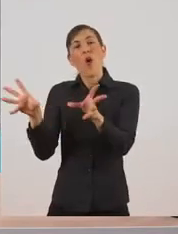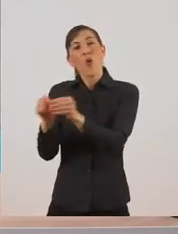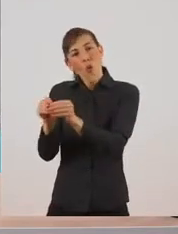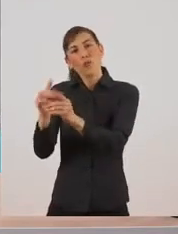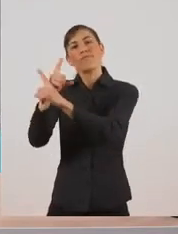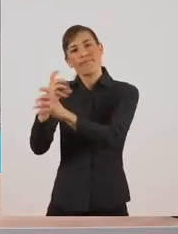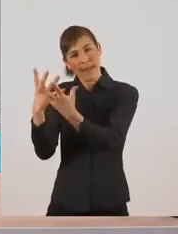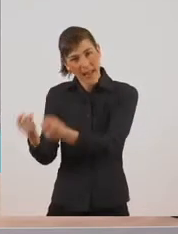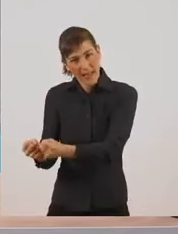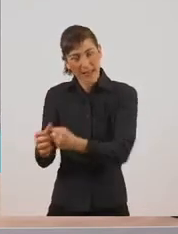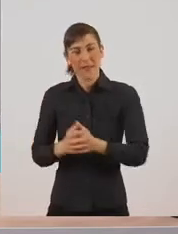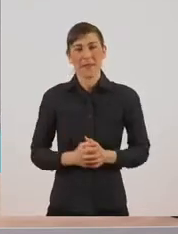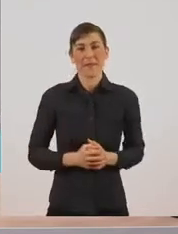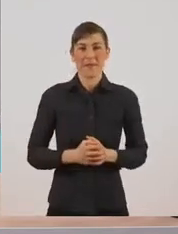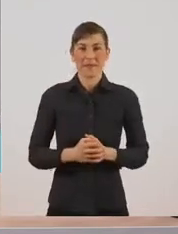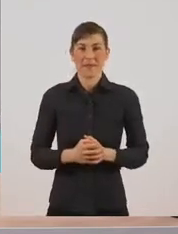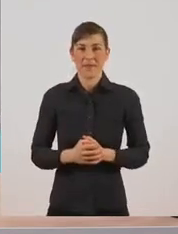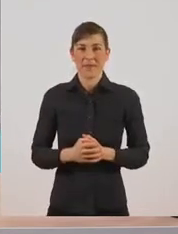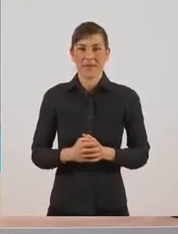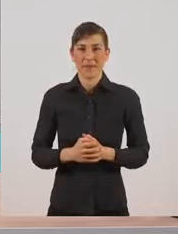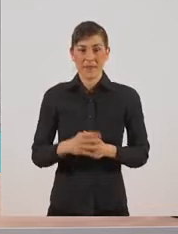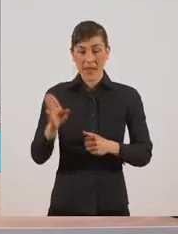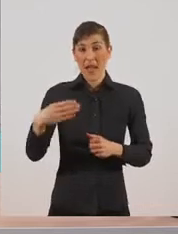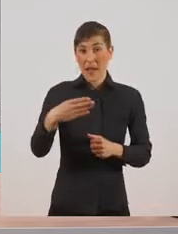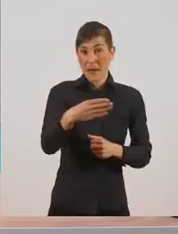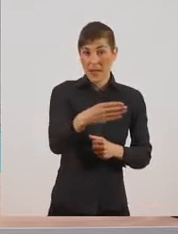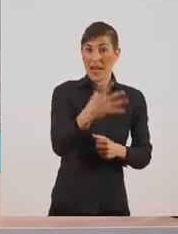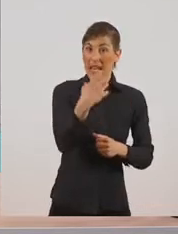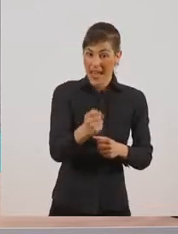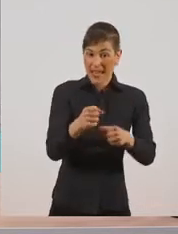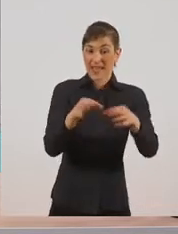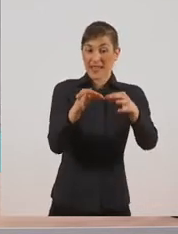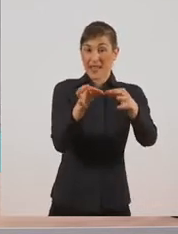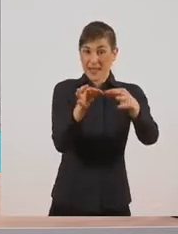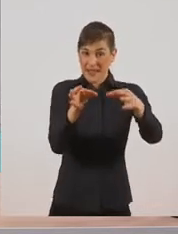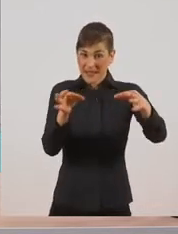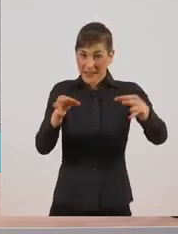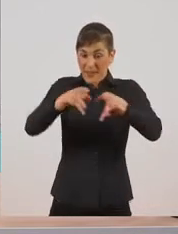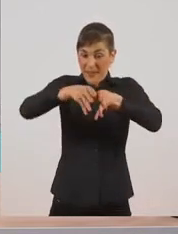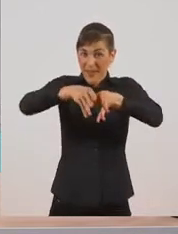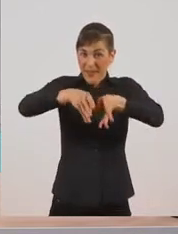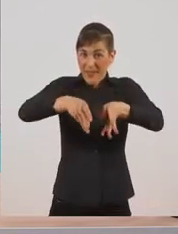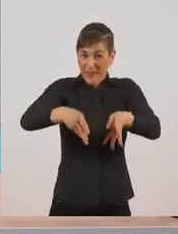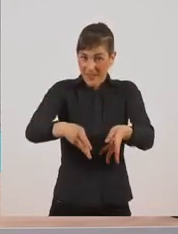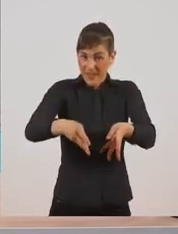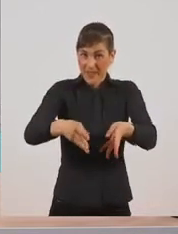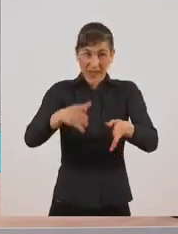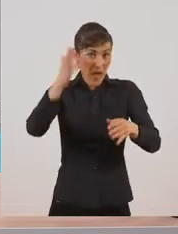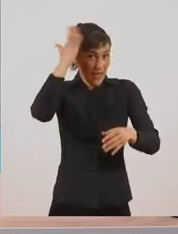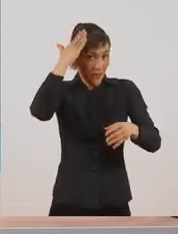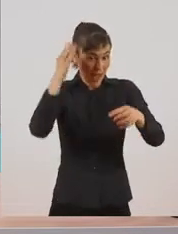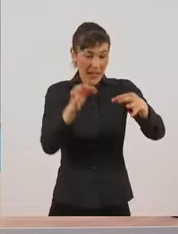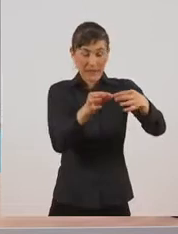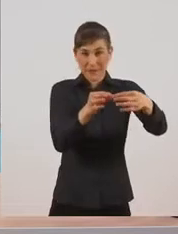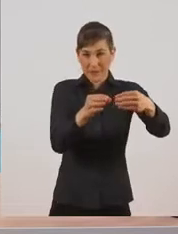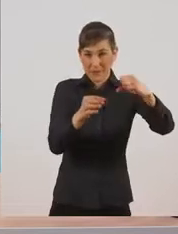σκελετός του ψαριού αποτελείται κυρίως από τη σπονδυλική του στήλη, η οποία ξεκινάει από τη βάση του κεφαλιού και καταλήγει